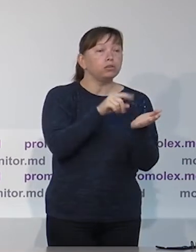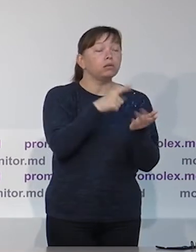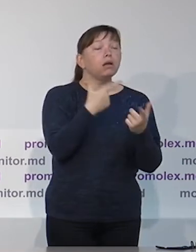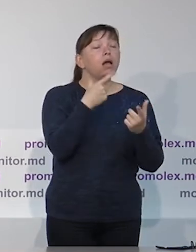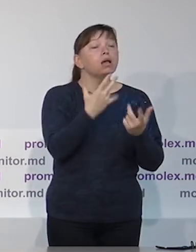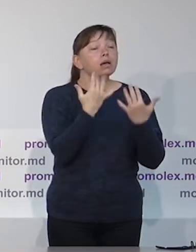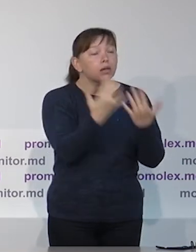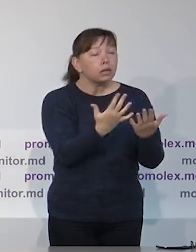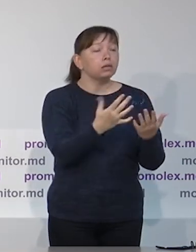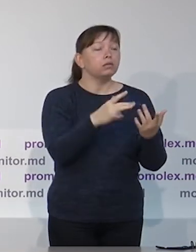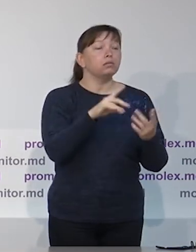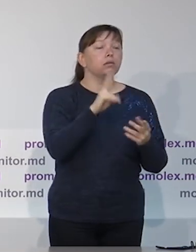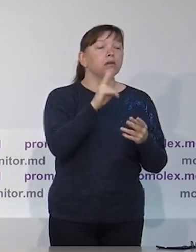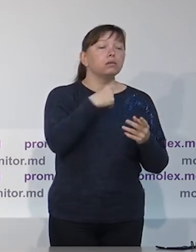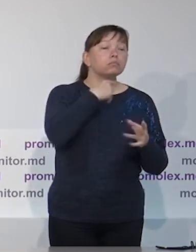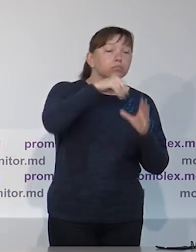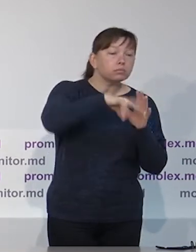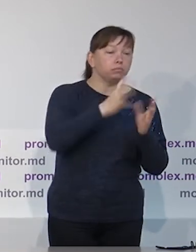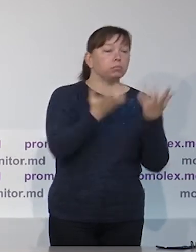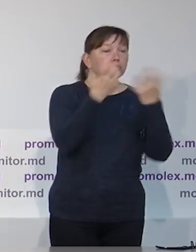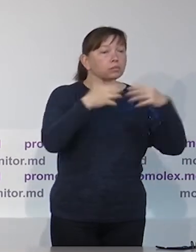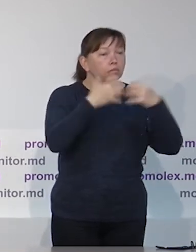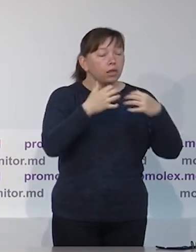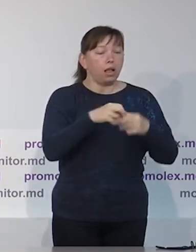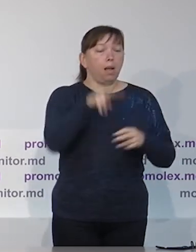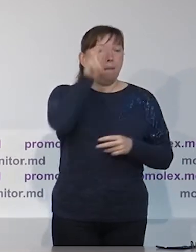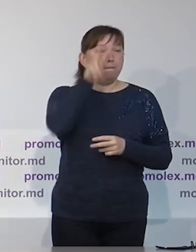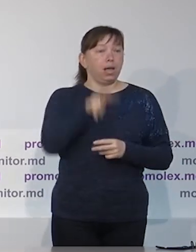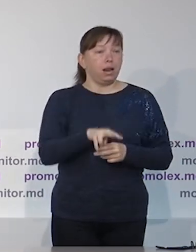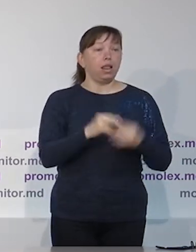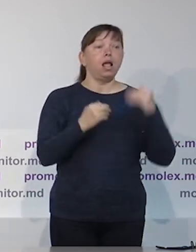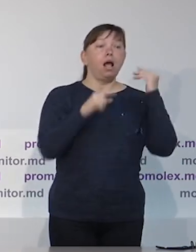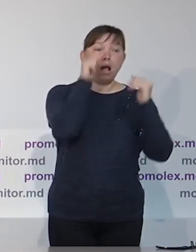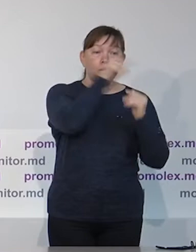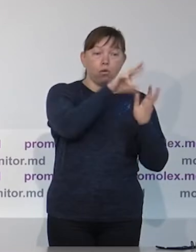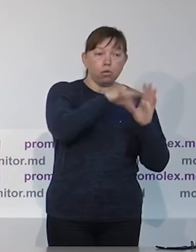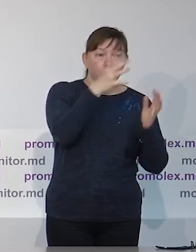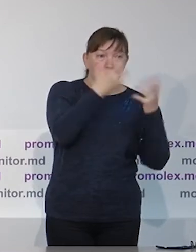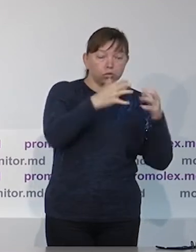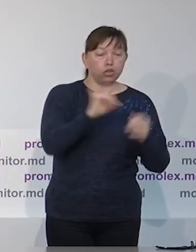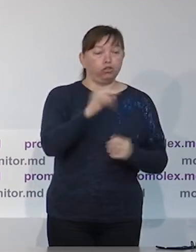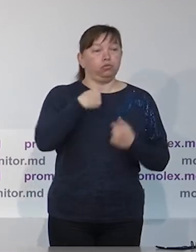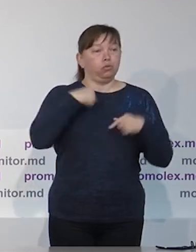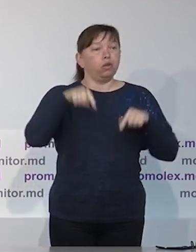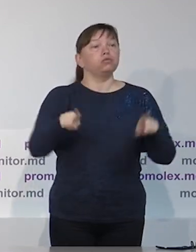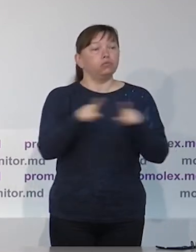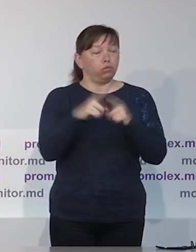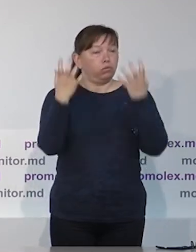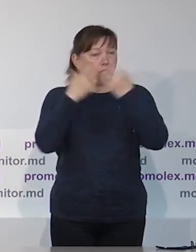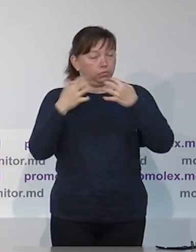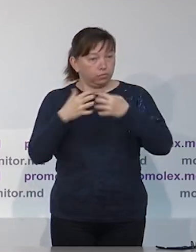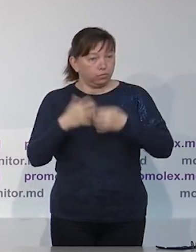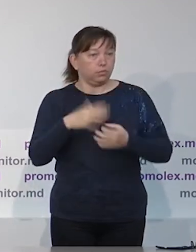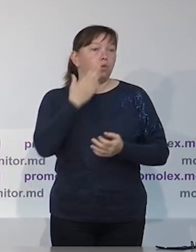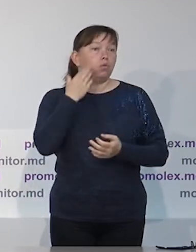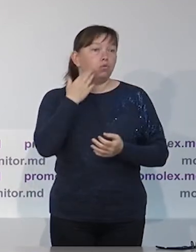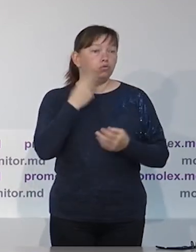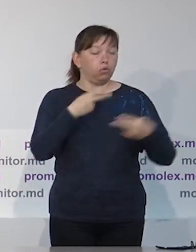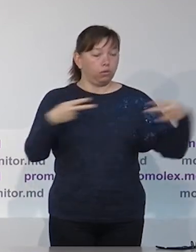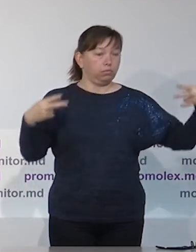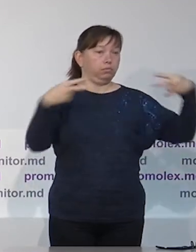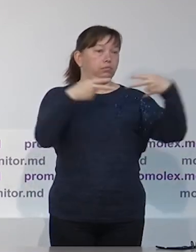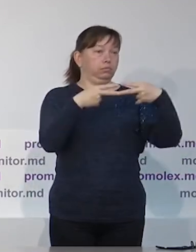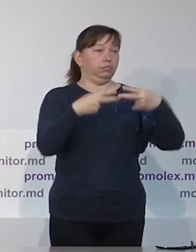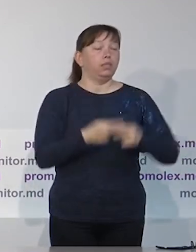участках, соберут, в участках, попавших в выборку, соберут протоколы, и мы проведем